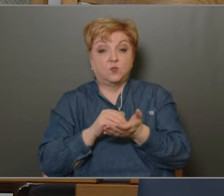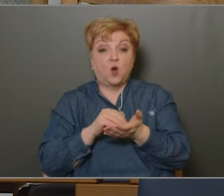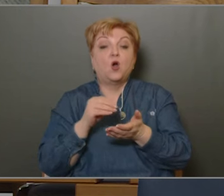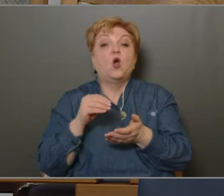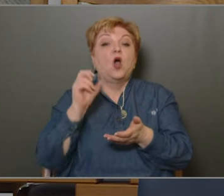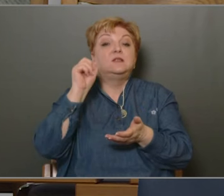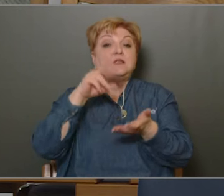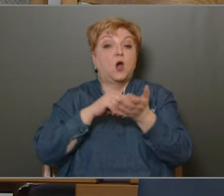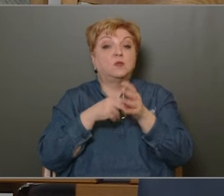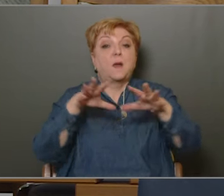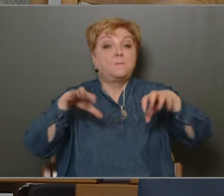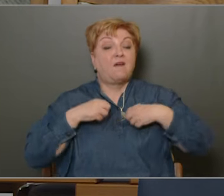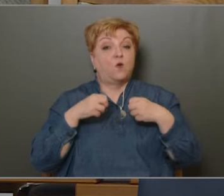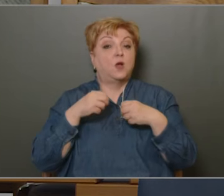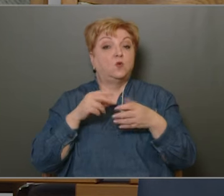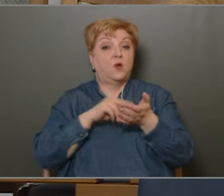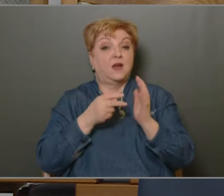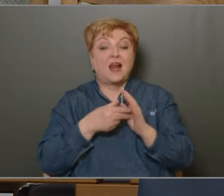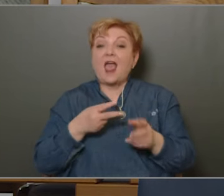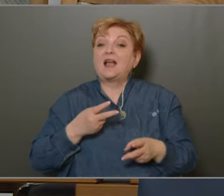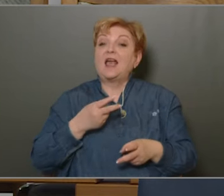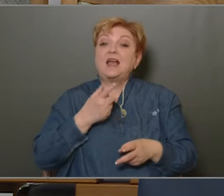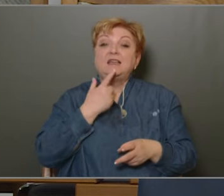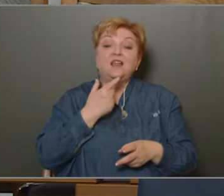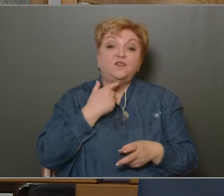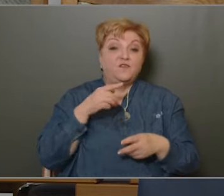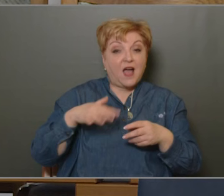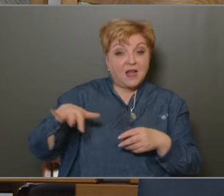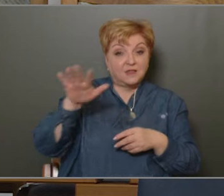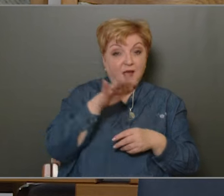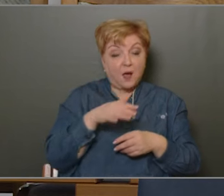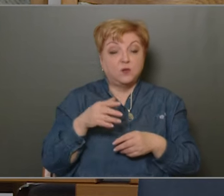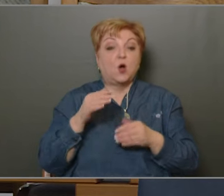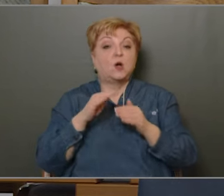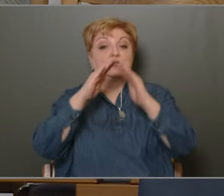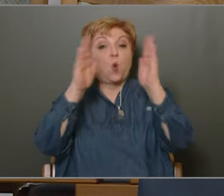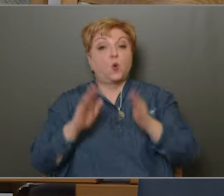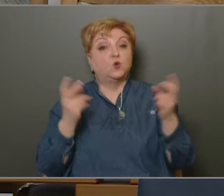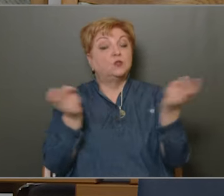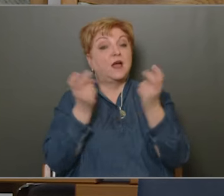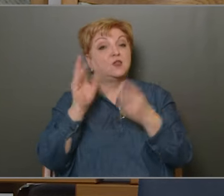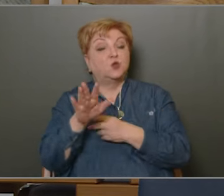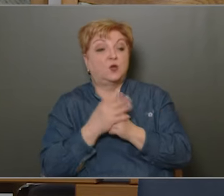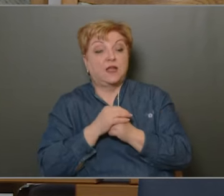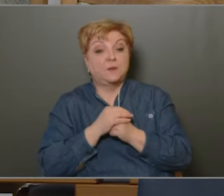befagadókerület az egyik legkedveltebb városrészt az otthon keresők körében. A